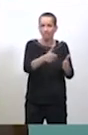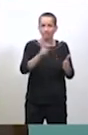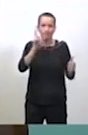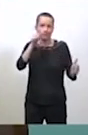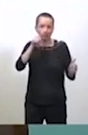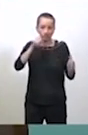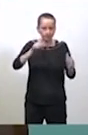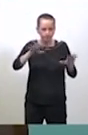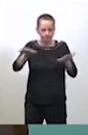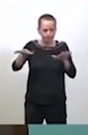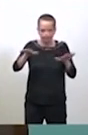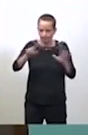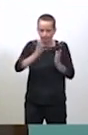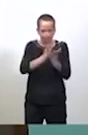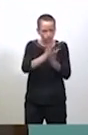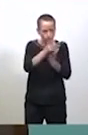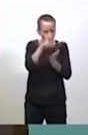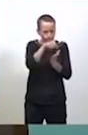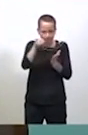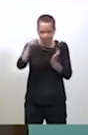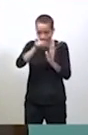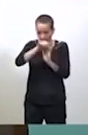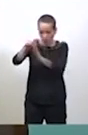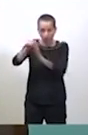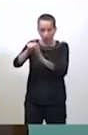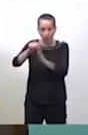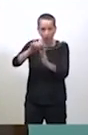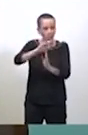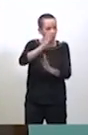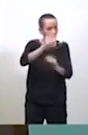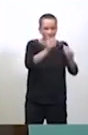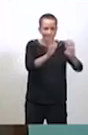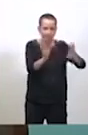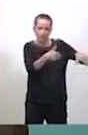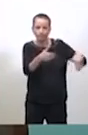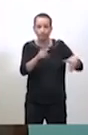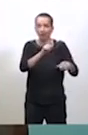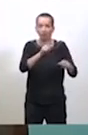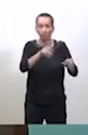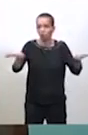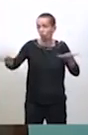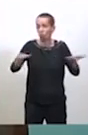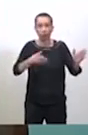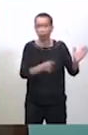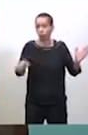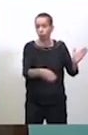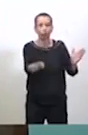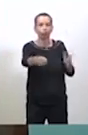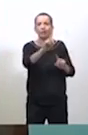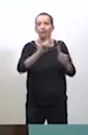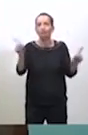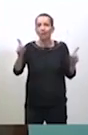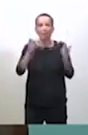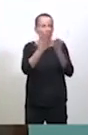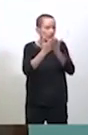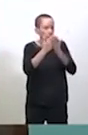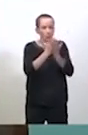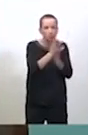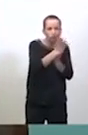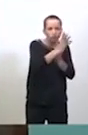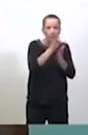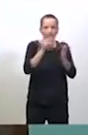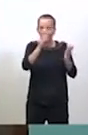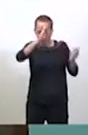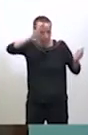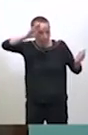sur ces projets-là, pas d'autres, et arrêter en fait de se disperser en permanente sur des études de projets, des